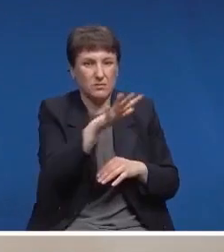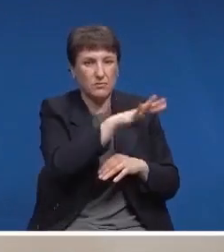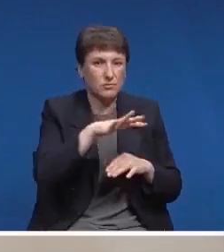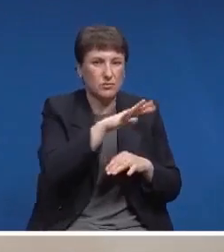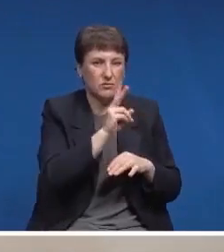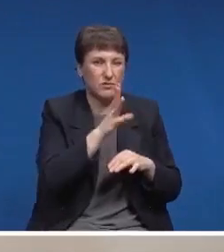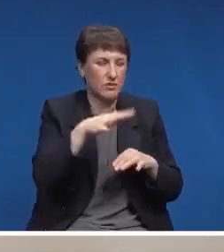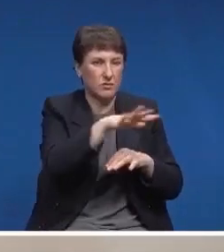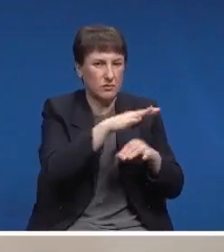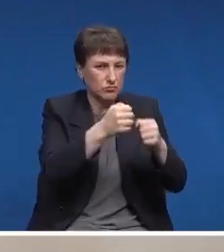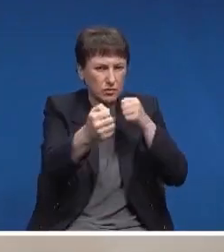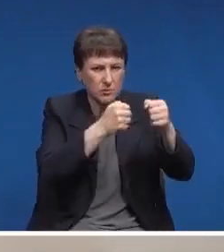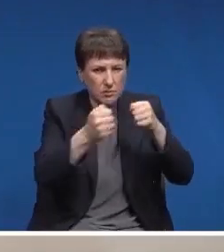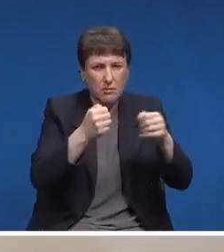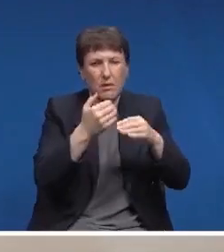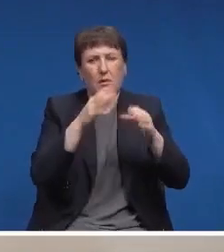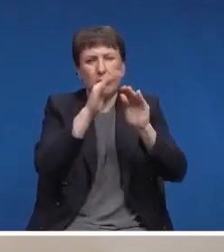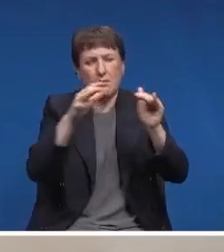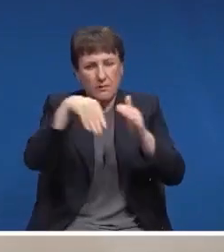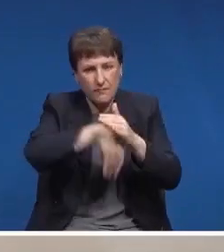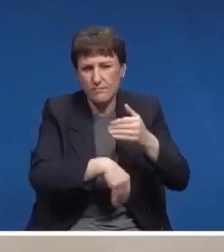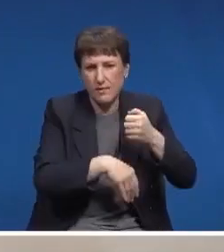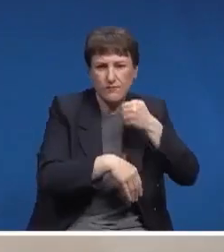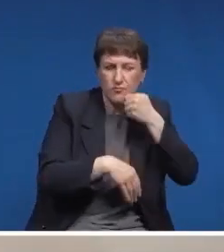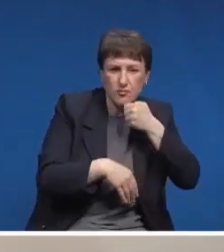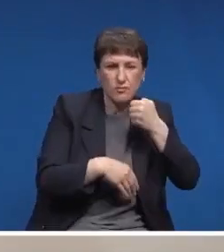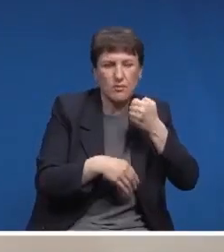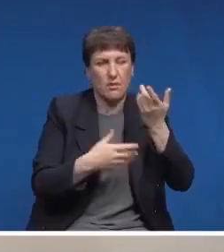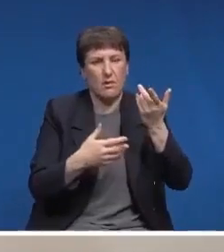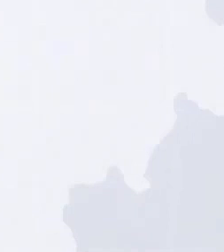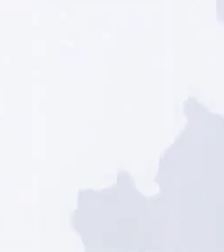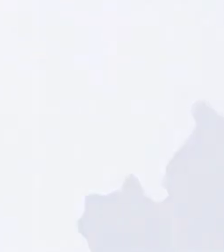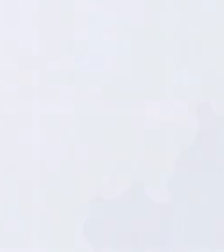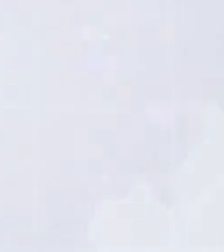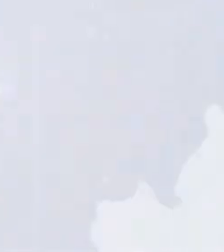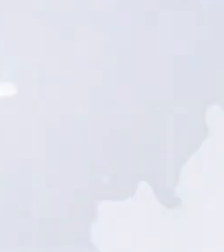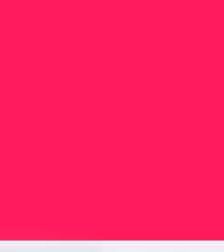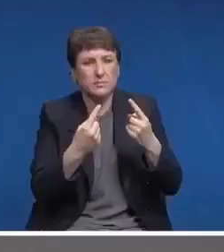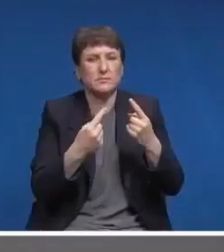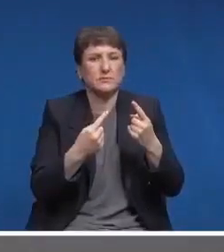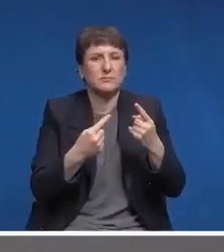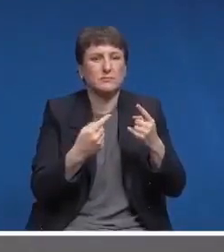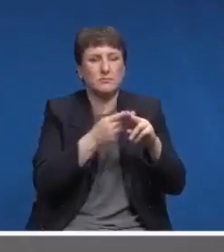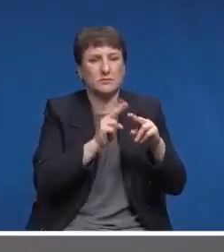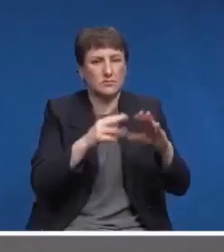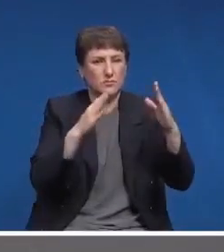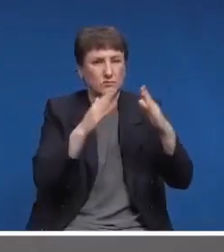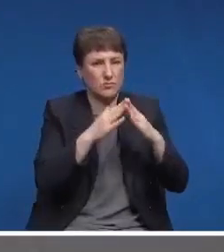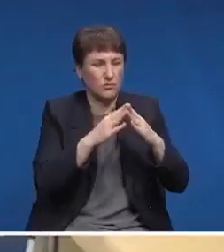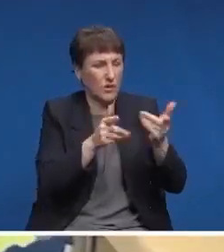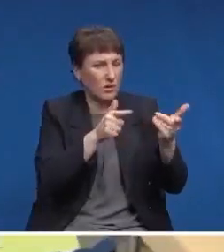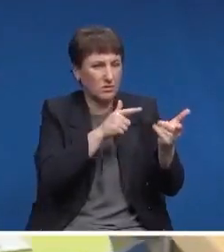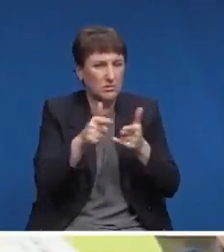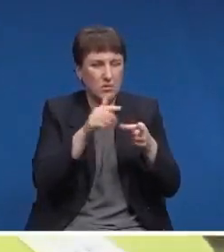метров, там у отделение для детей и взрослых, отделение реабилитации. Здание полностью